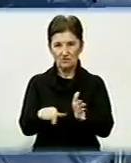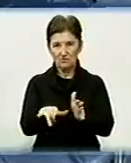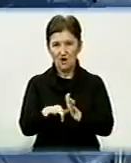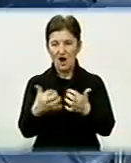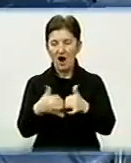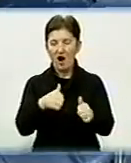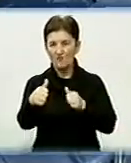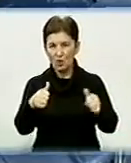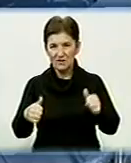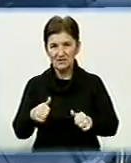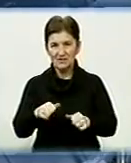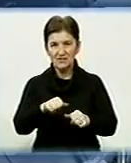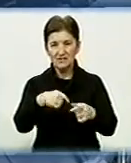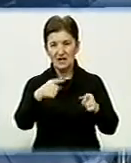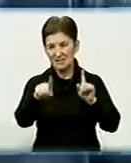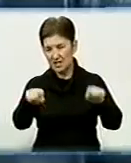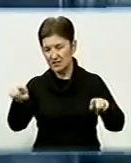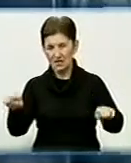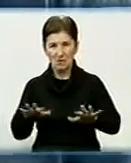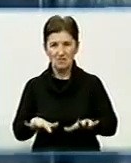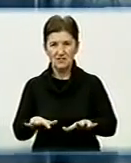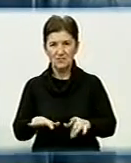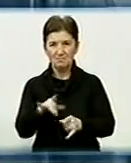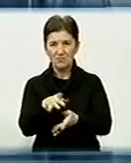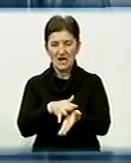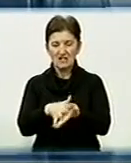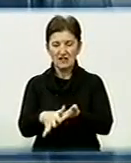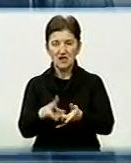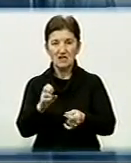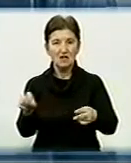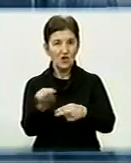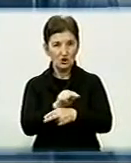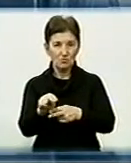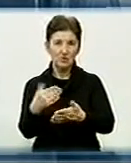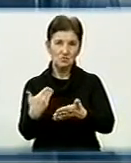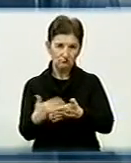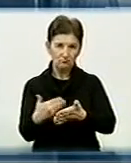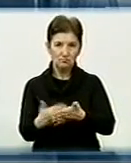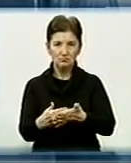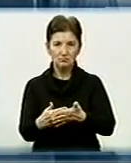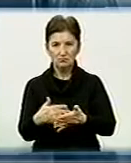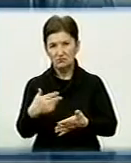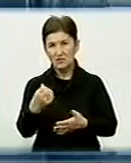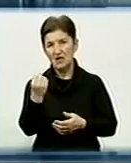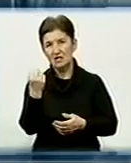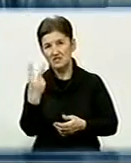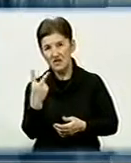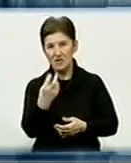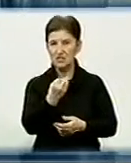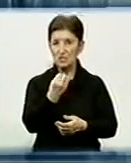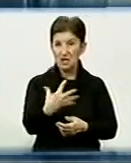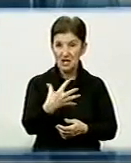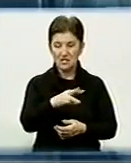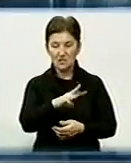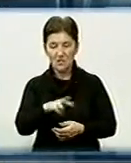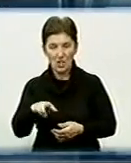автоматизацію деяких ланок виробництва. Затрати на ремонт складають приблизно 12-15 мільйонів,